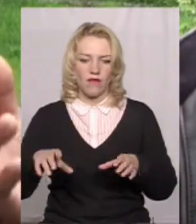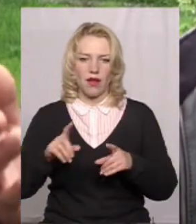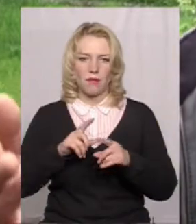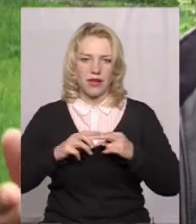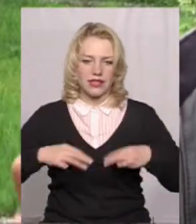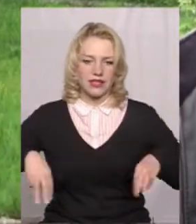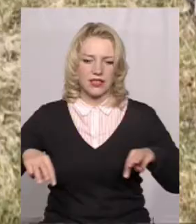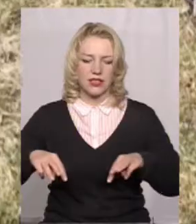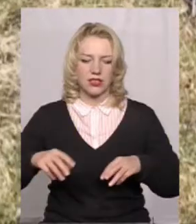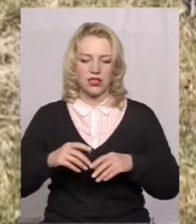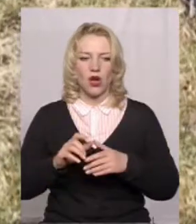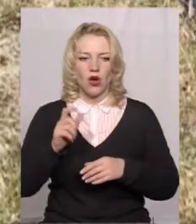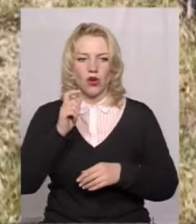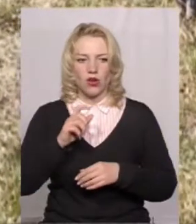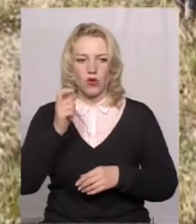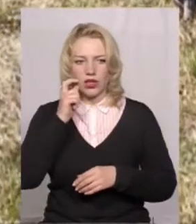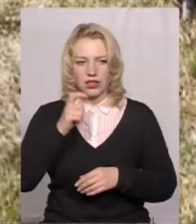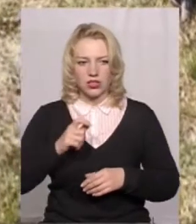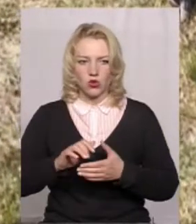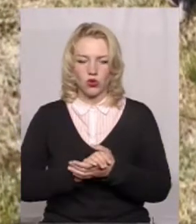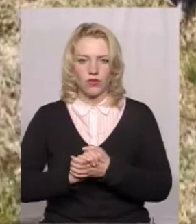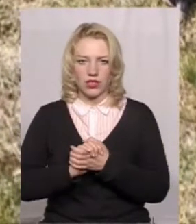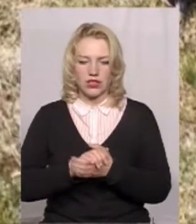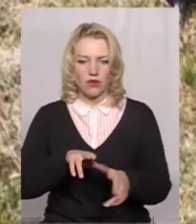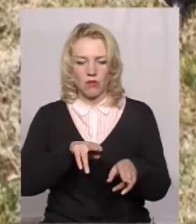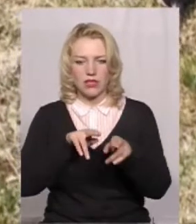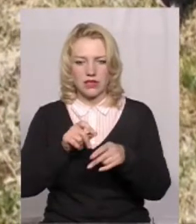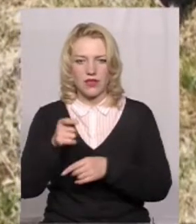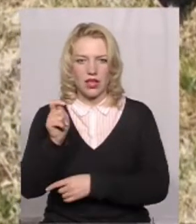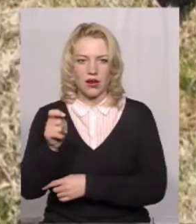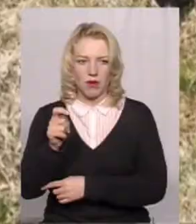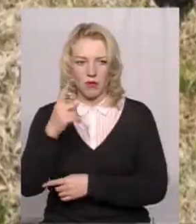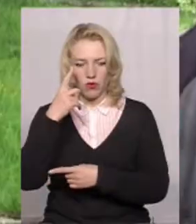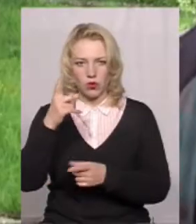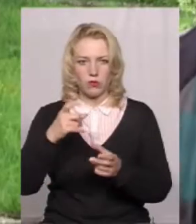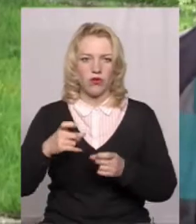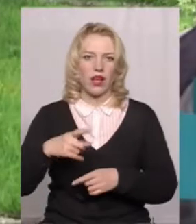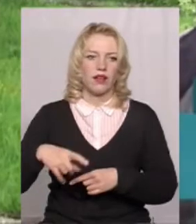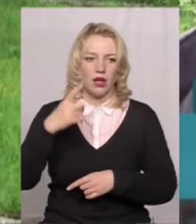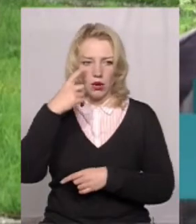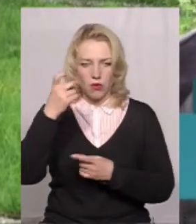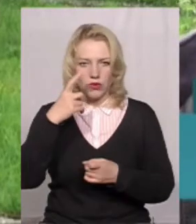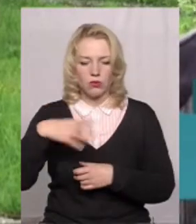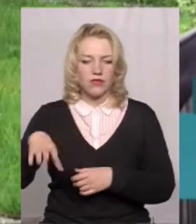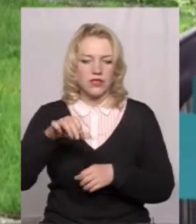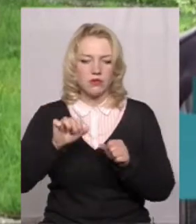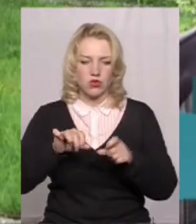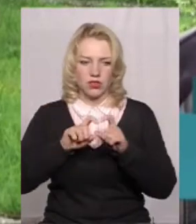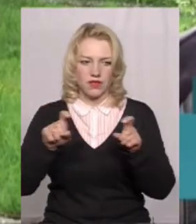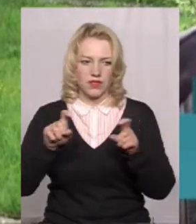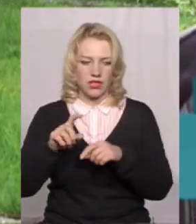організації, українського теориста мисливців Ірибало каже, про випадки отруєнь повідомляє всі можливі інстанції. Я офіційно написав